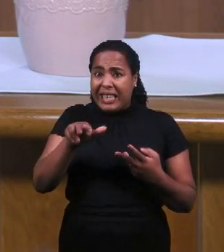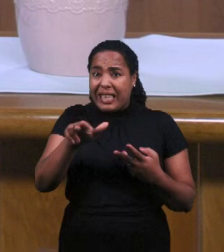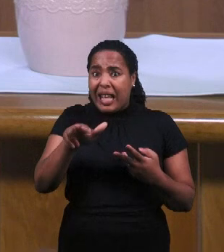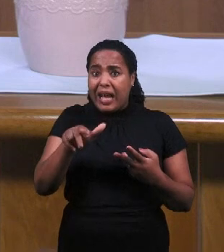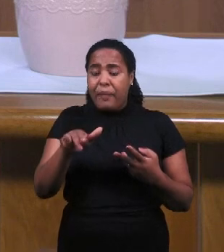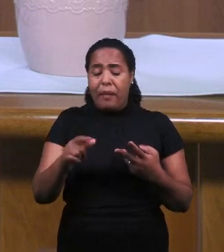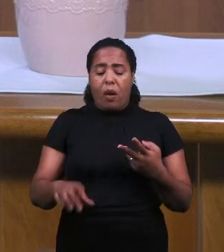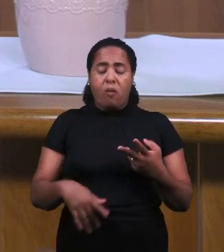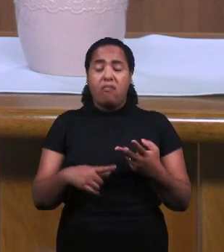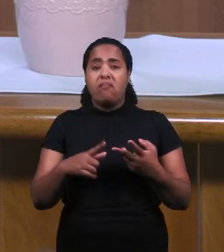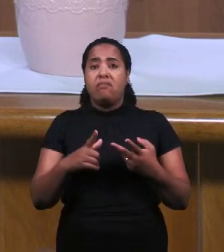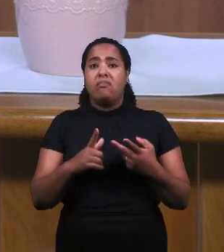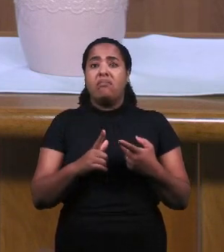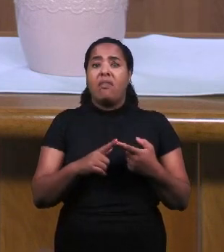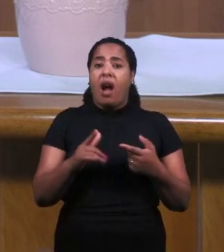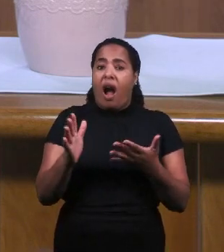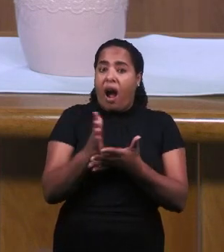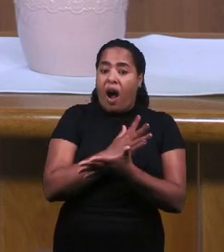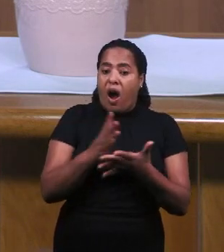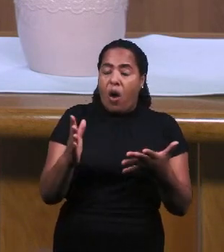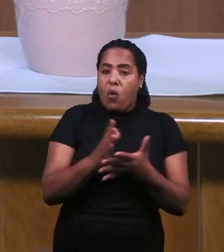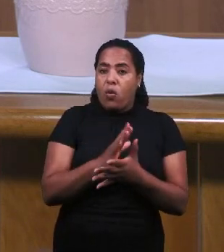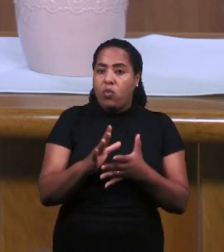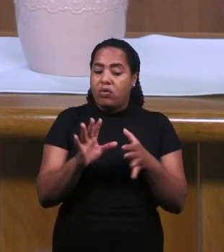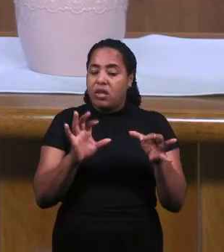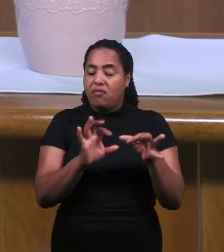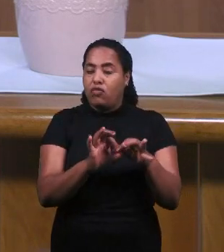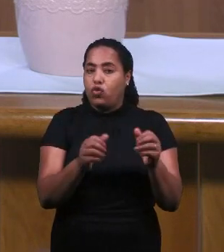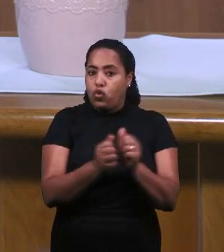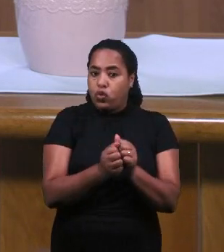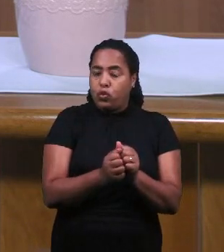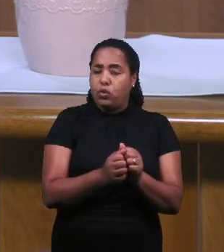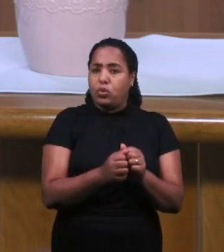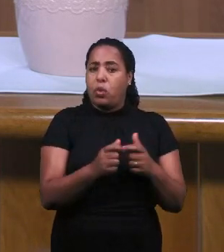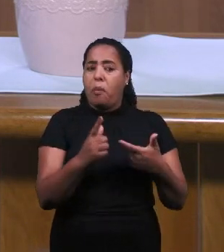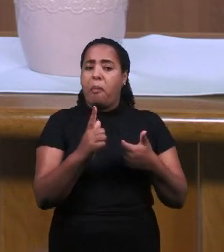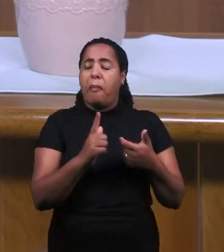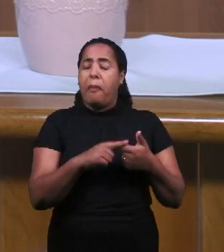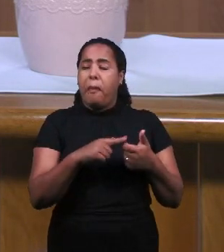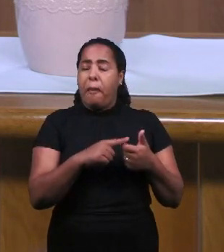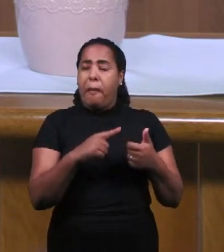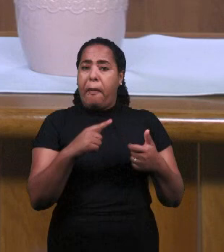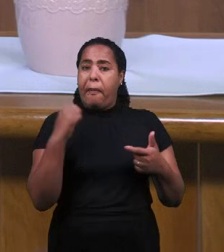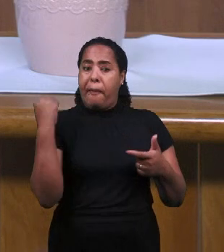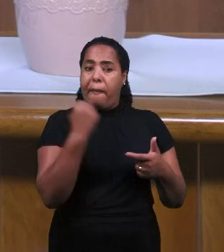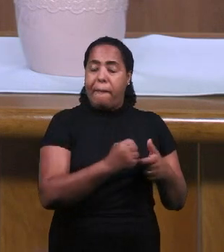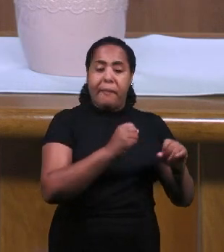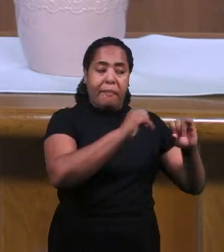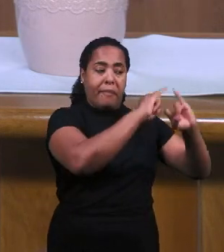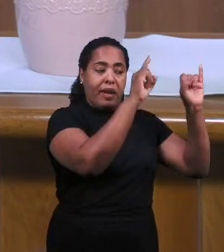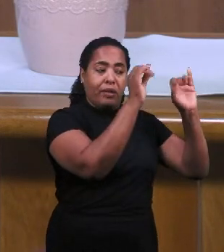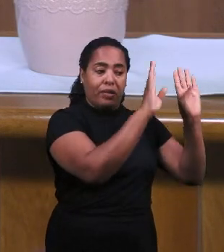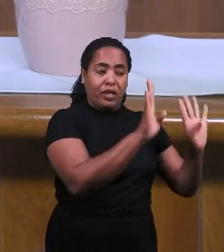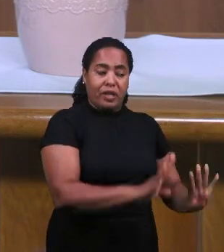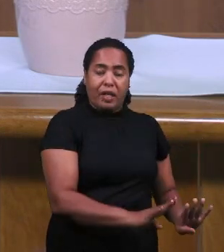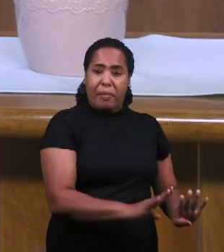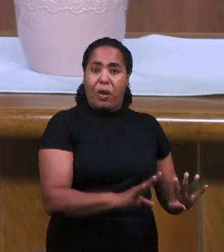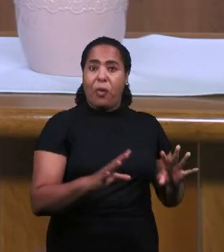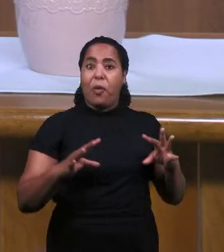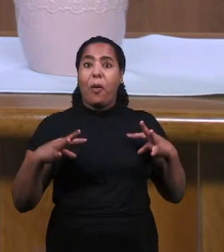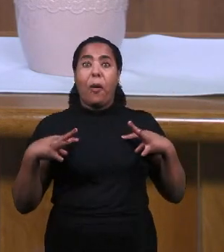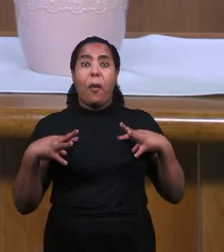Братьев Те Которые Были Связаны Они Уничтожили Изавель